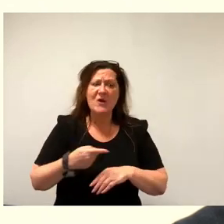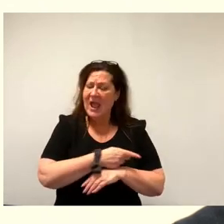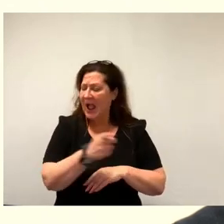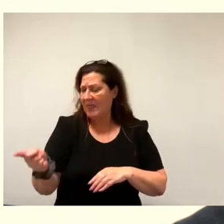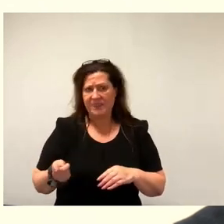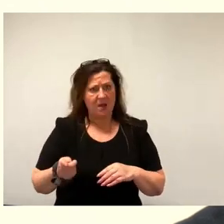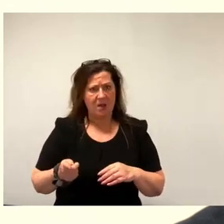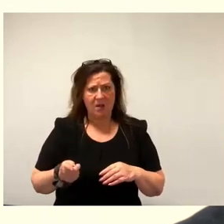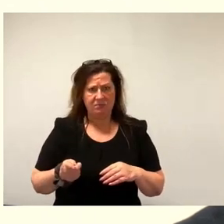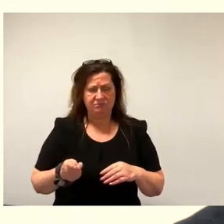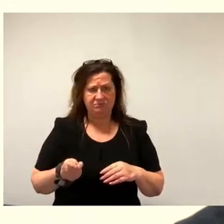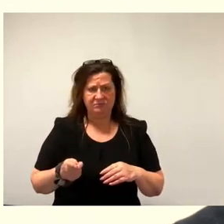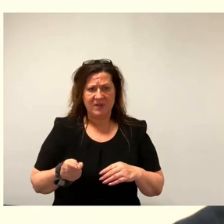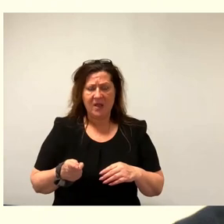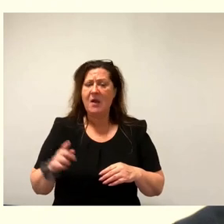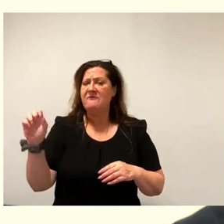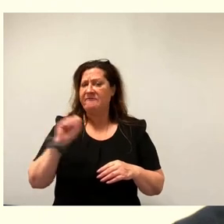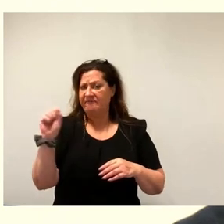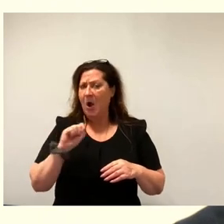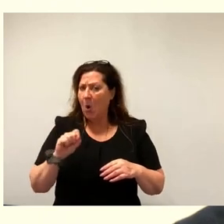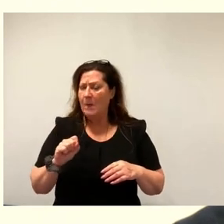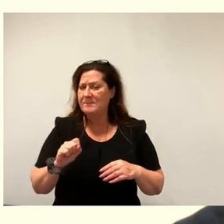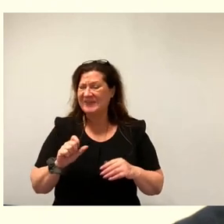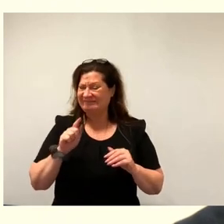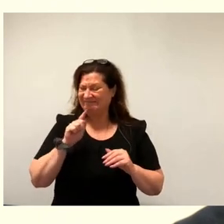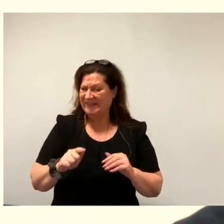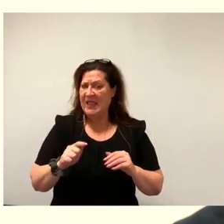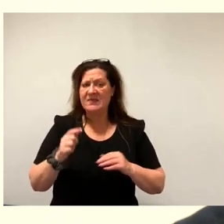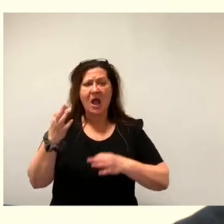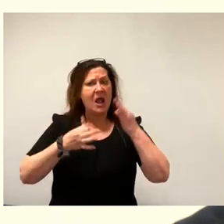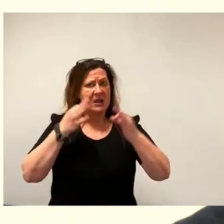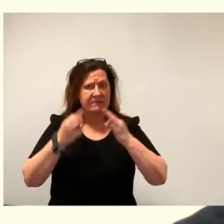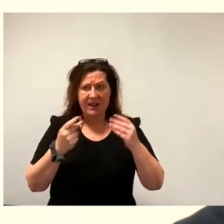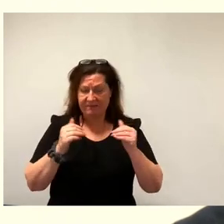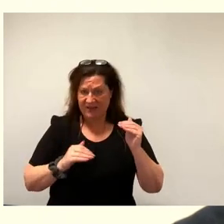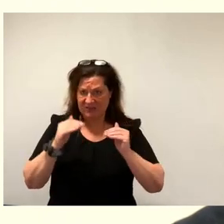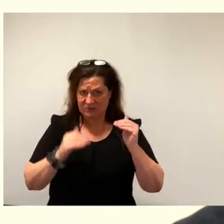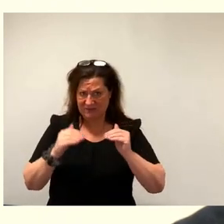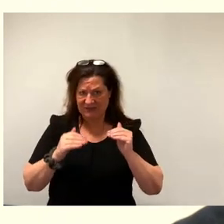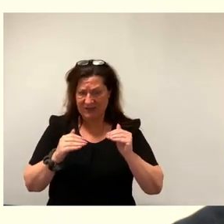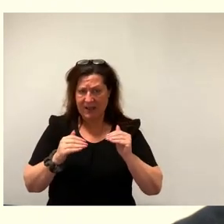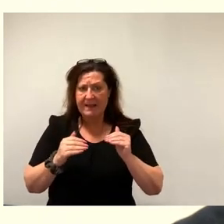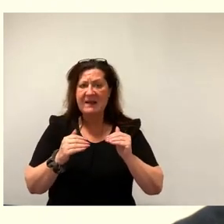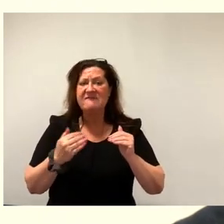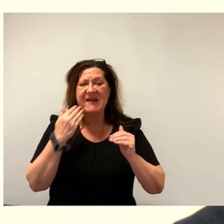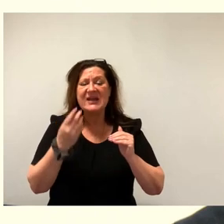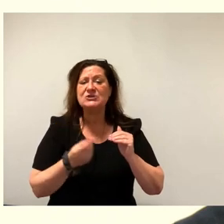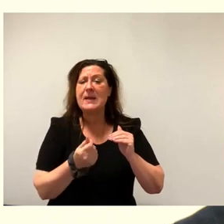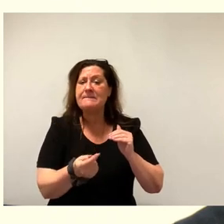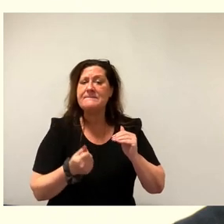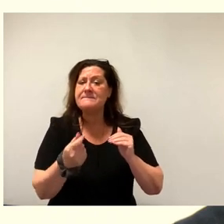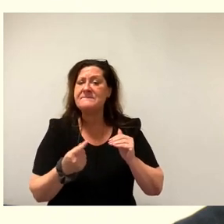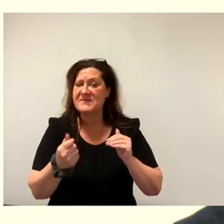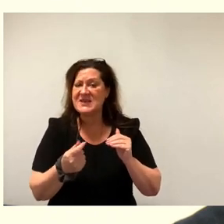verlässlich die Mieten spiegelt und von Partnern